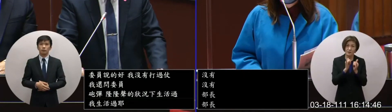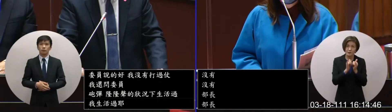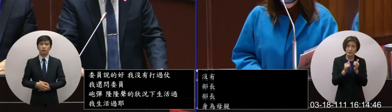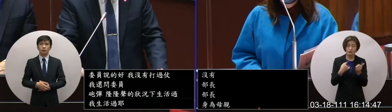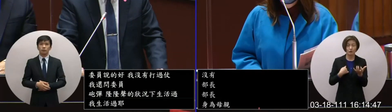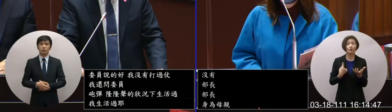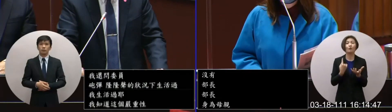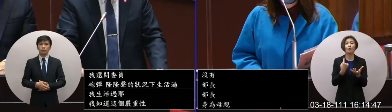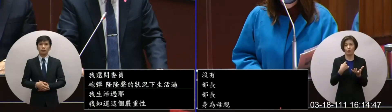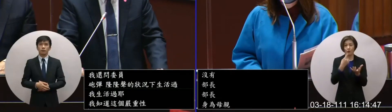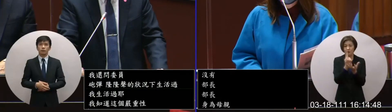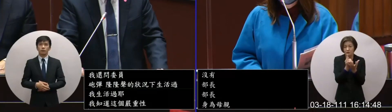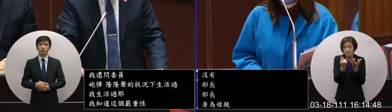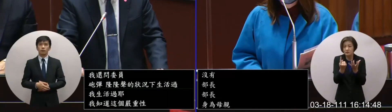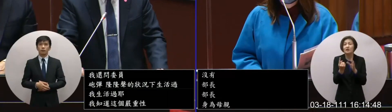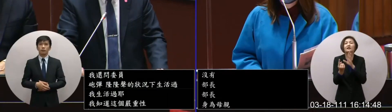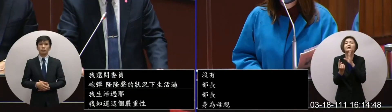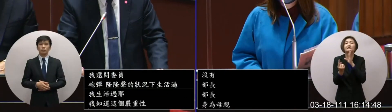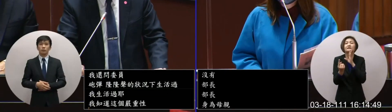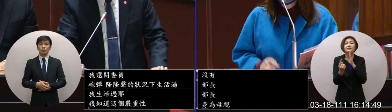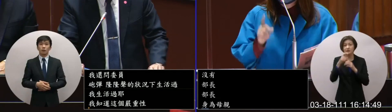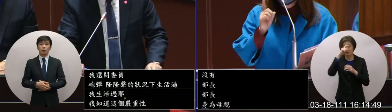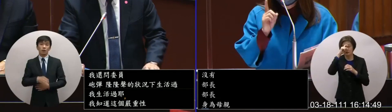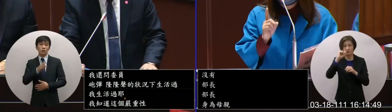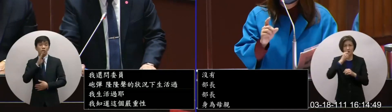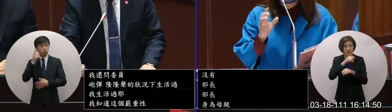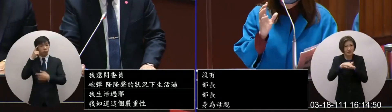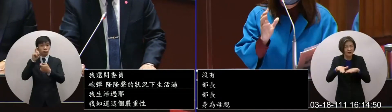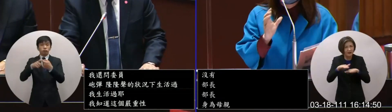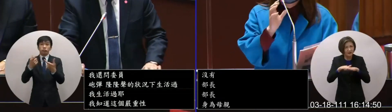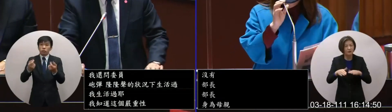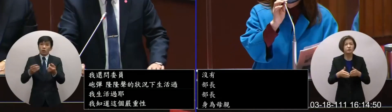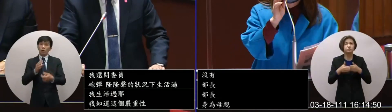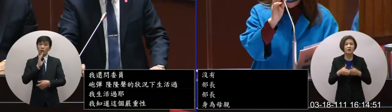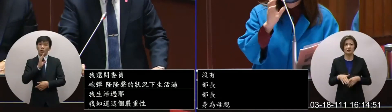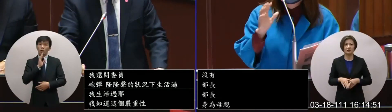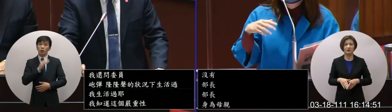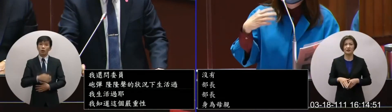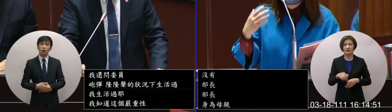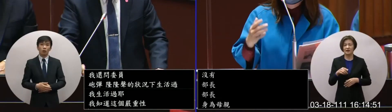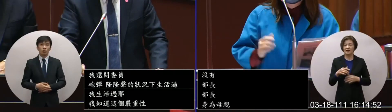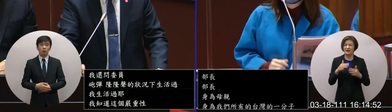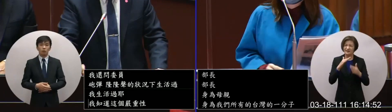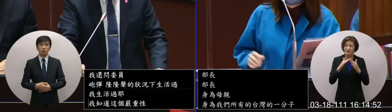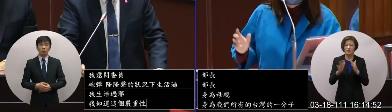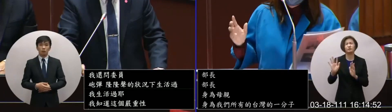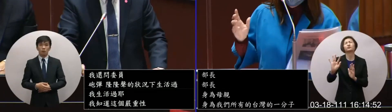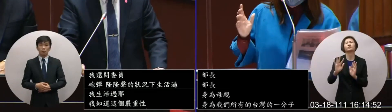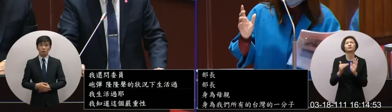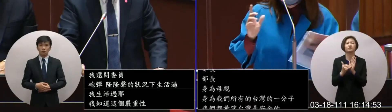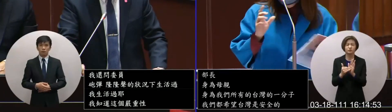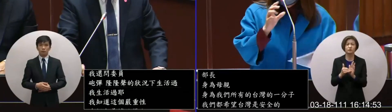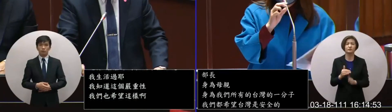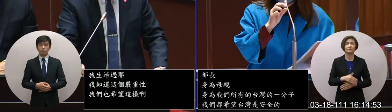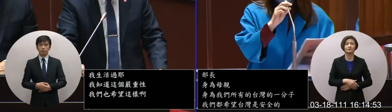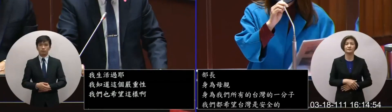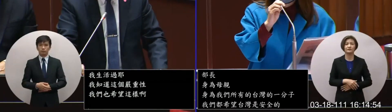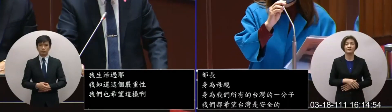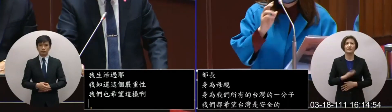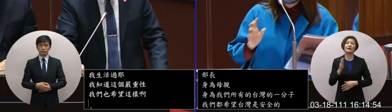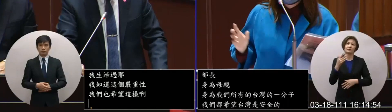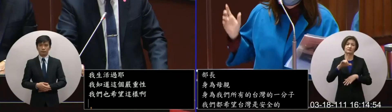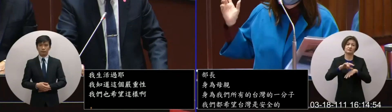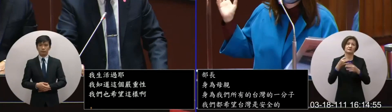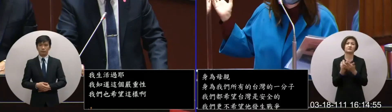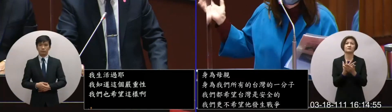子我们都希望台湾是安全的我们更不希望它发生战争可是我们现在在预想因为时间的关